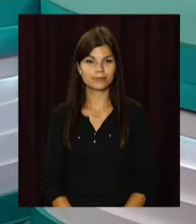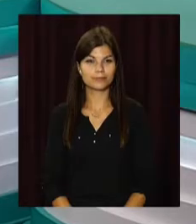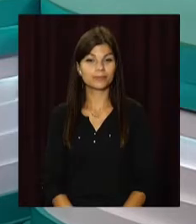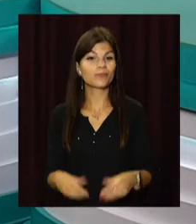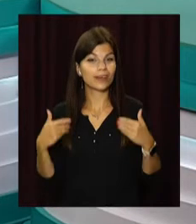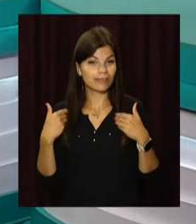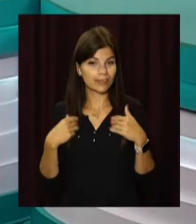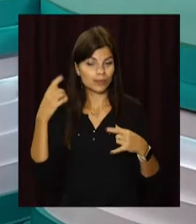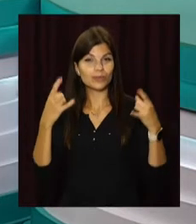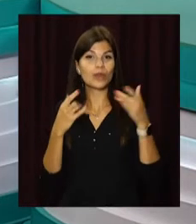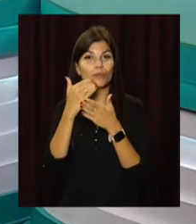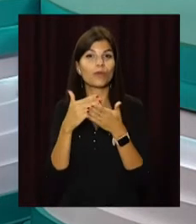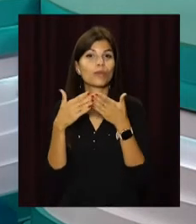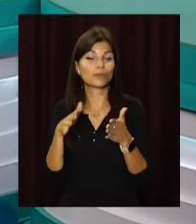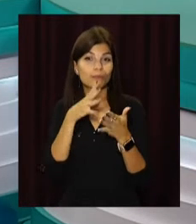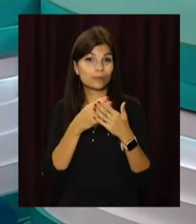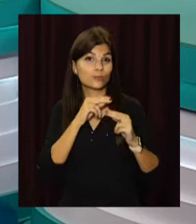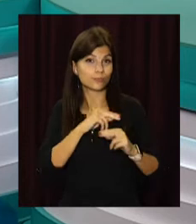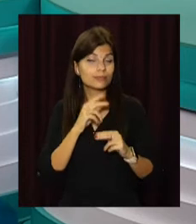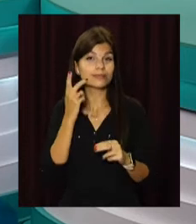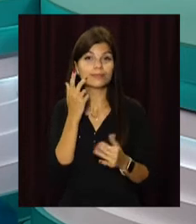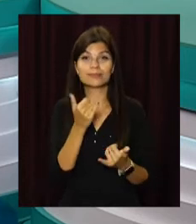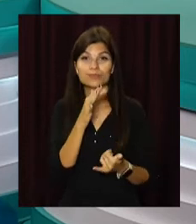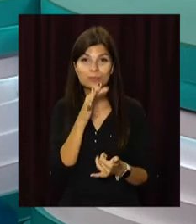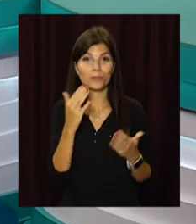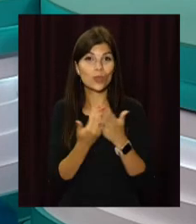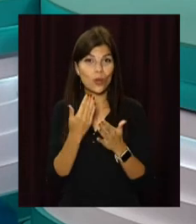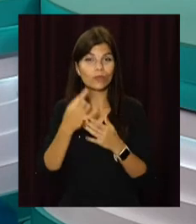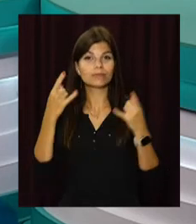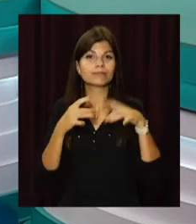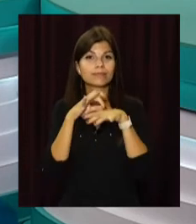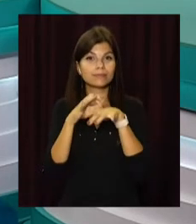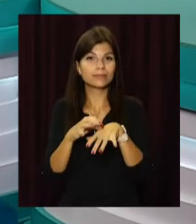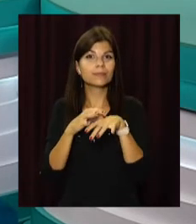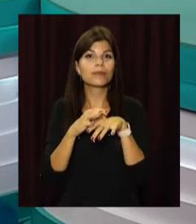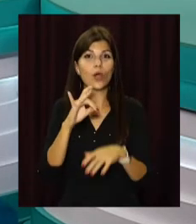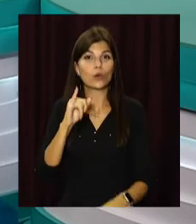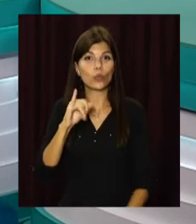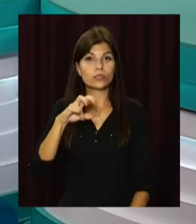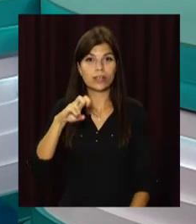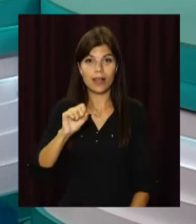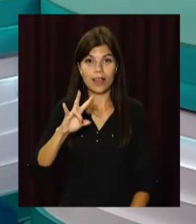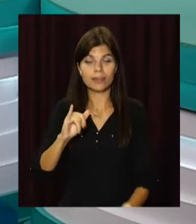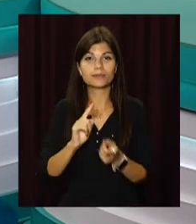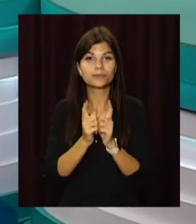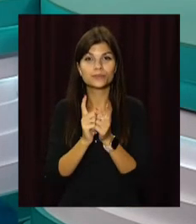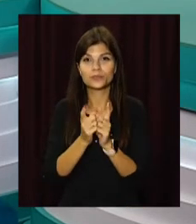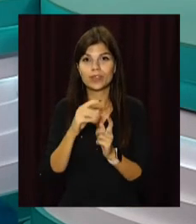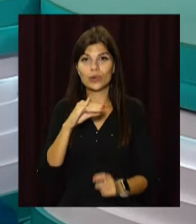Вітаю! Відкритий продовжує свою роботу, як завжди о цій порі новини. У студії для вас працюють Руслана Козиряцька та